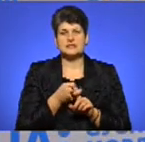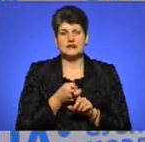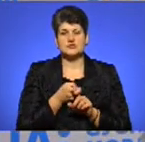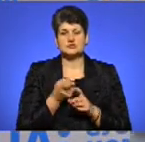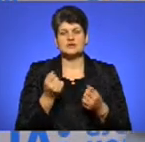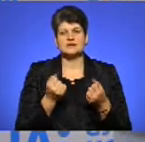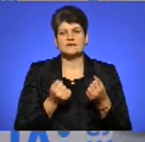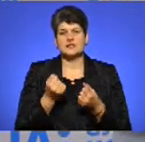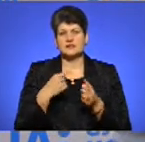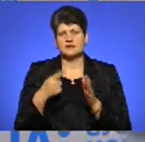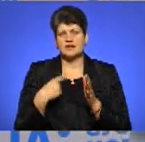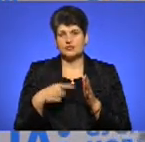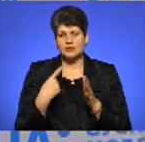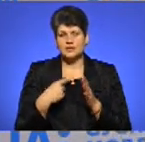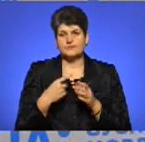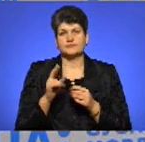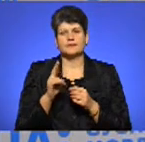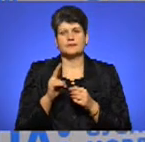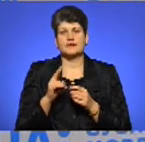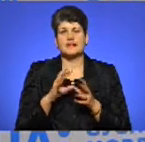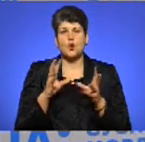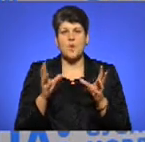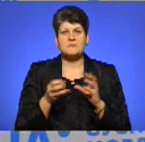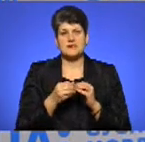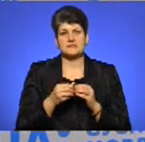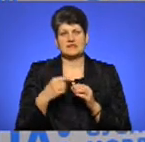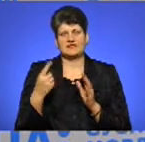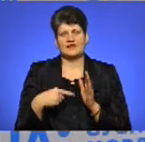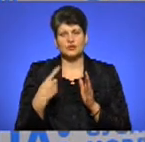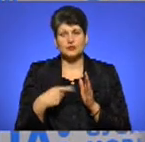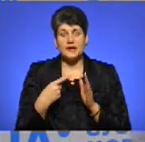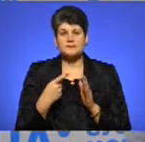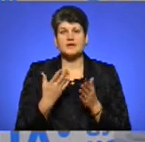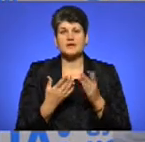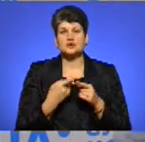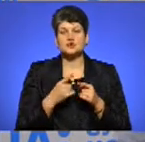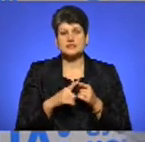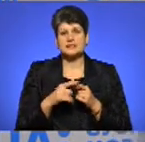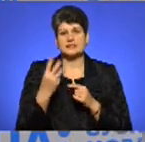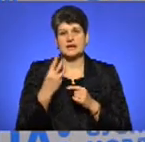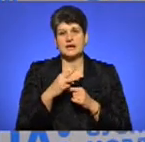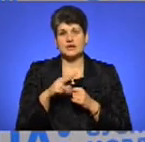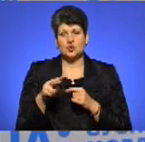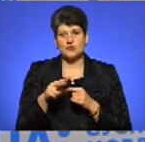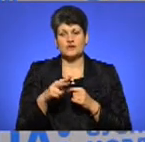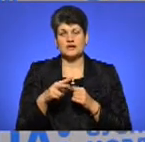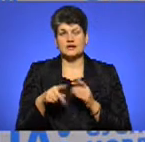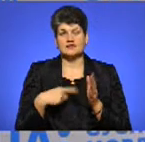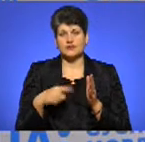дизельних і на об'єм двигуна. І якщо це, скажімо, 3-літровий двигун, і він має